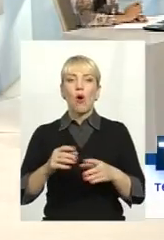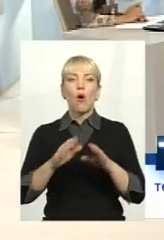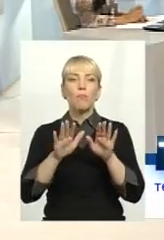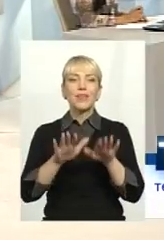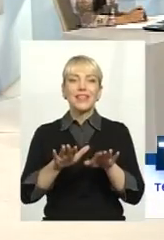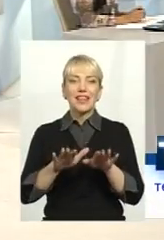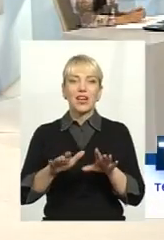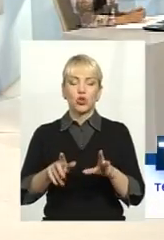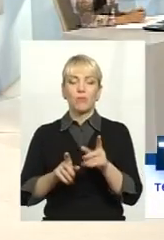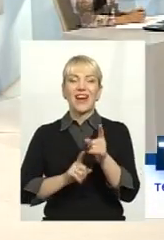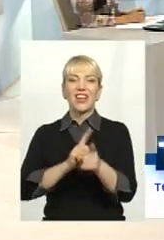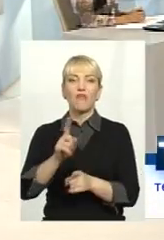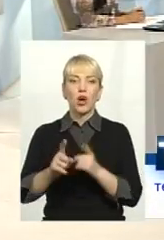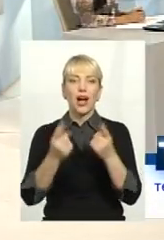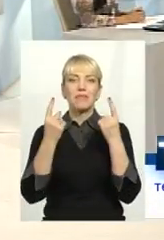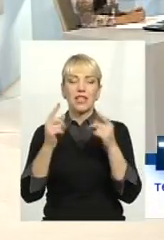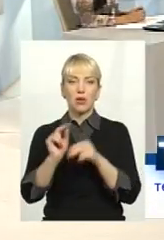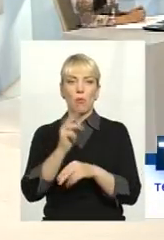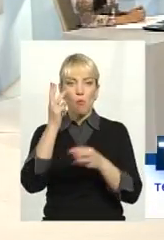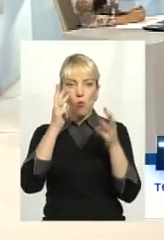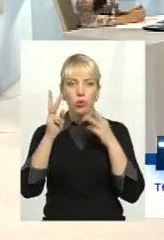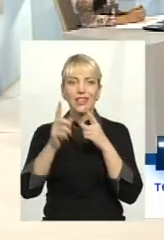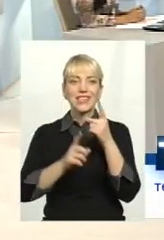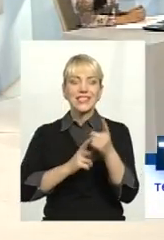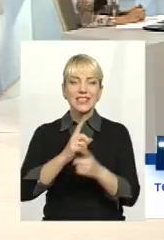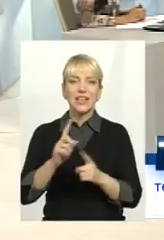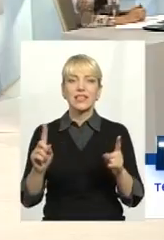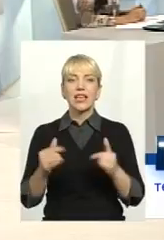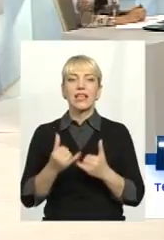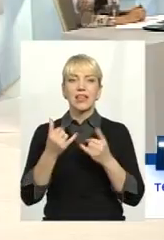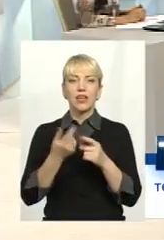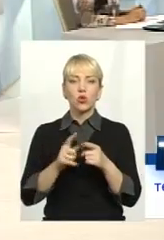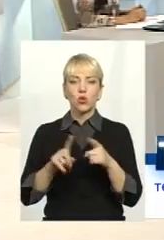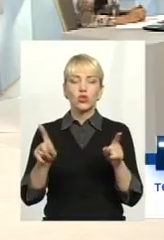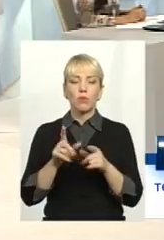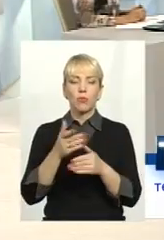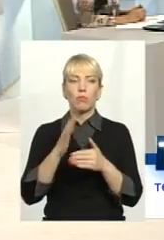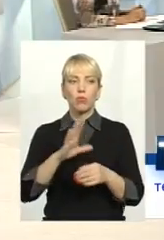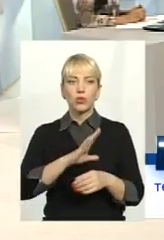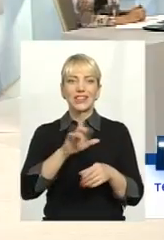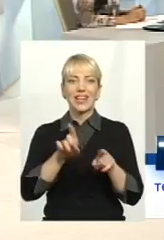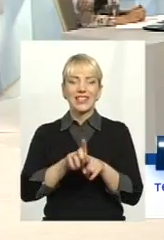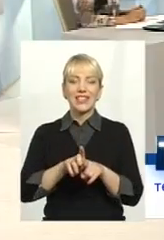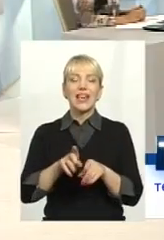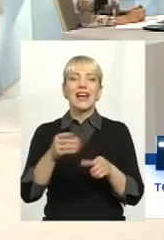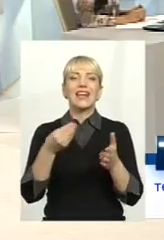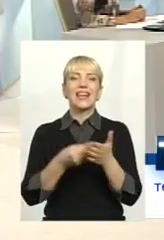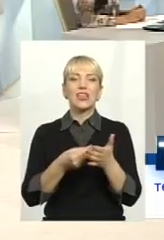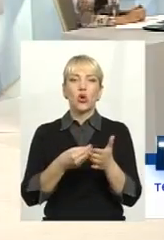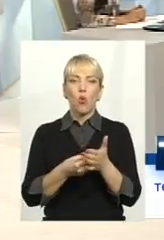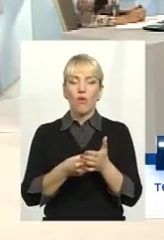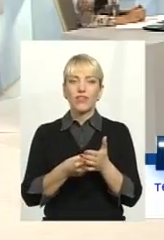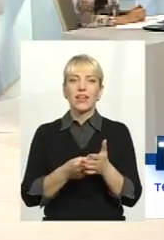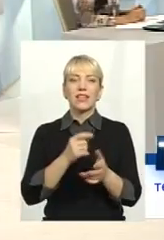капітального ремонту, модернізації для того, щоб ми були до так званих ринкових тарифів. Натомість нам вже